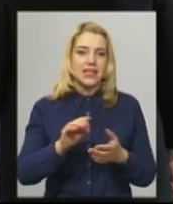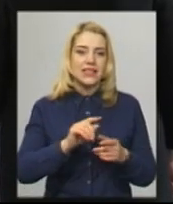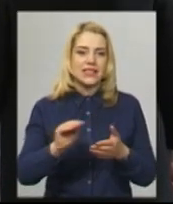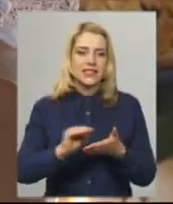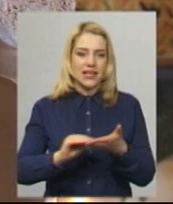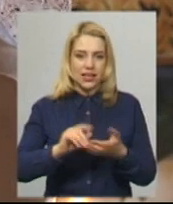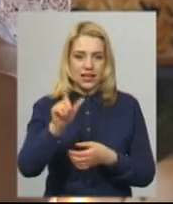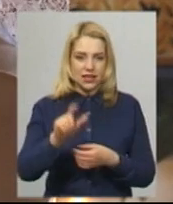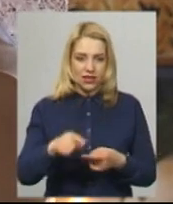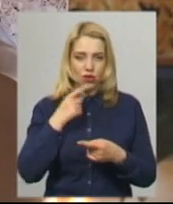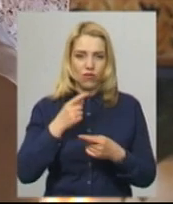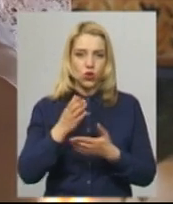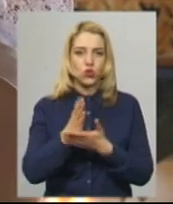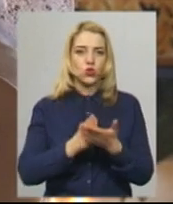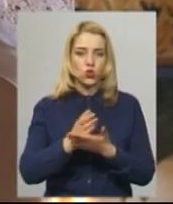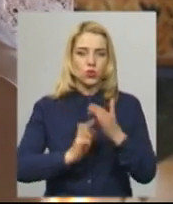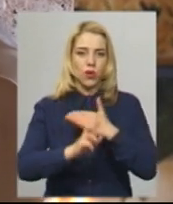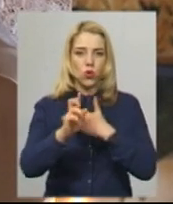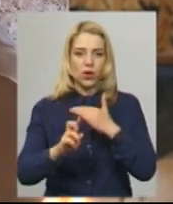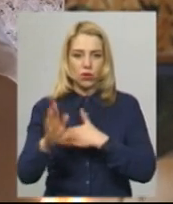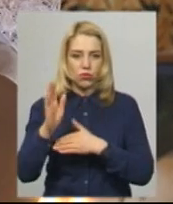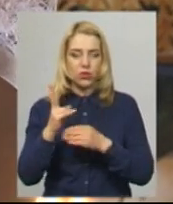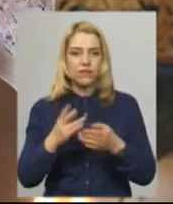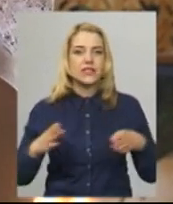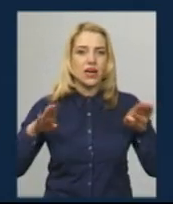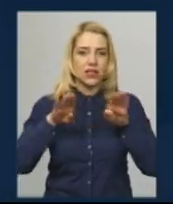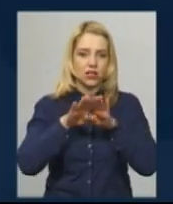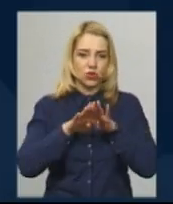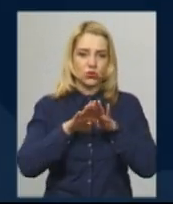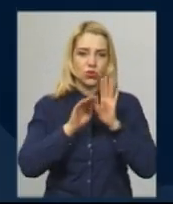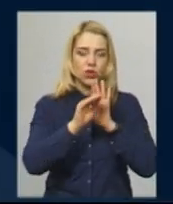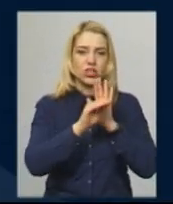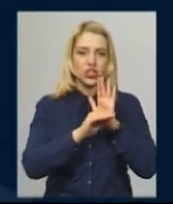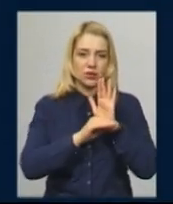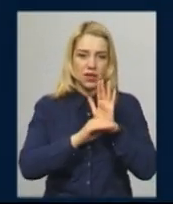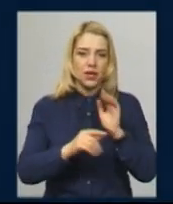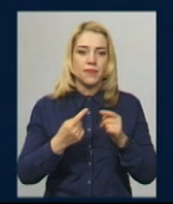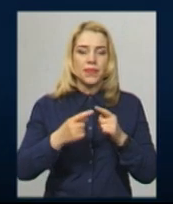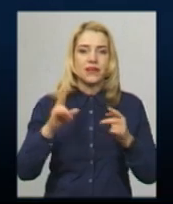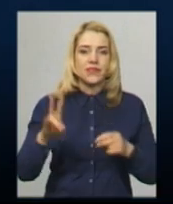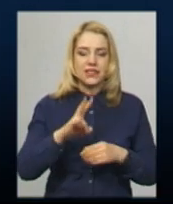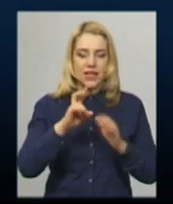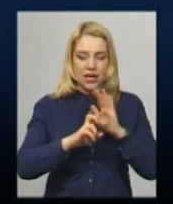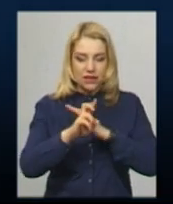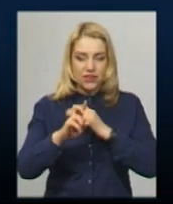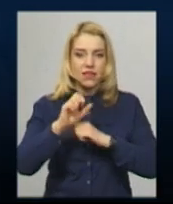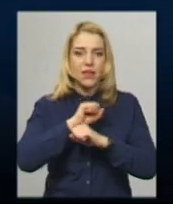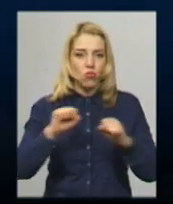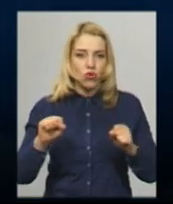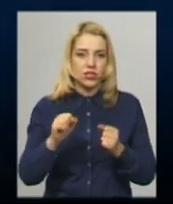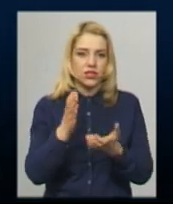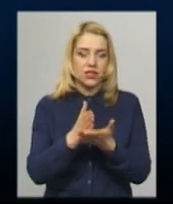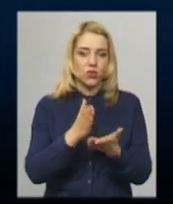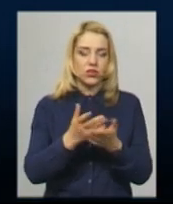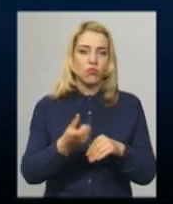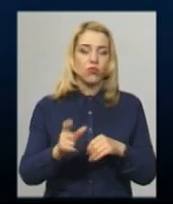карантину, служба у храмах їх парафії відбуватиметься у закритому режимі. У церкві не може знаходитися більше десяти осіб.